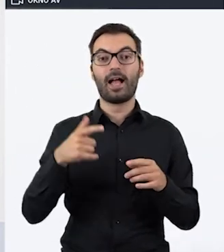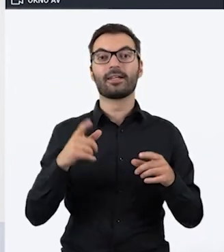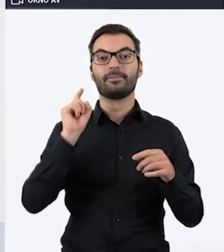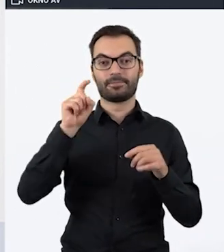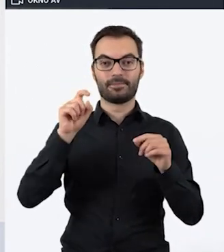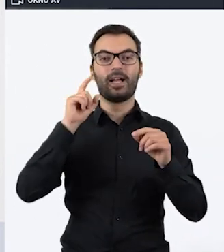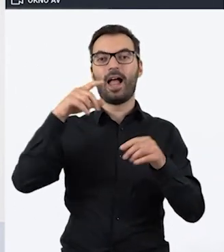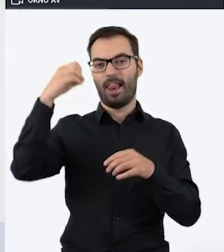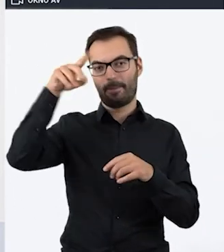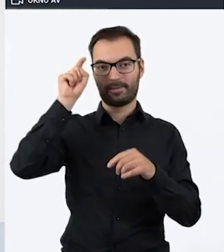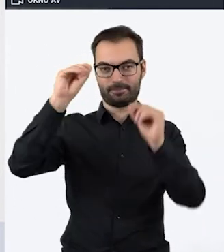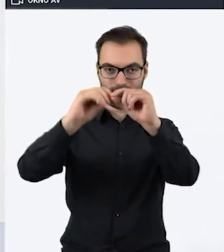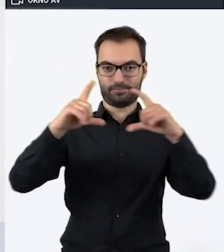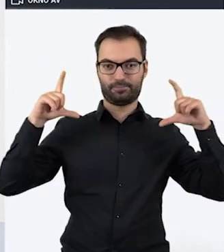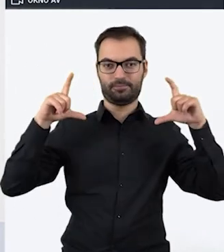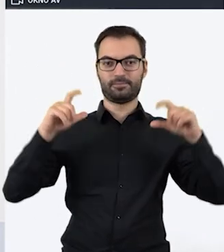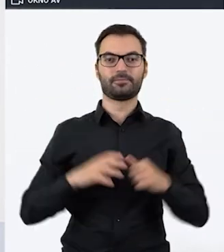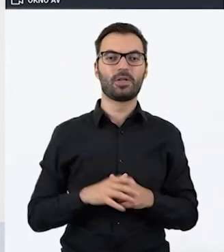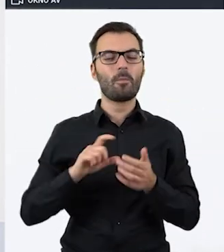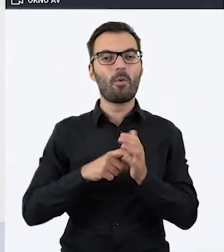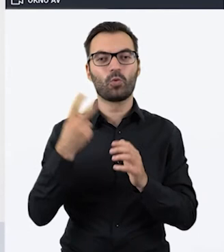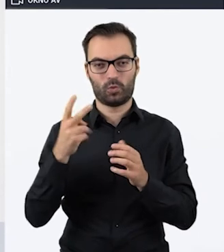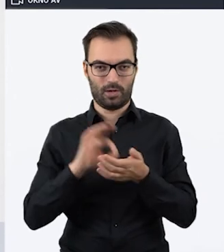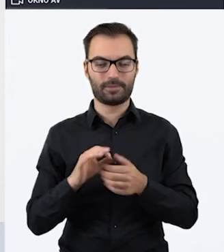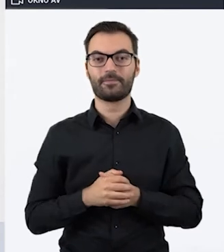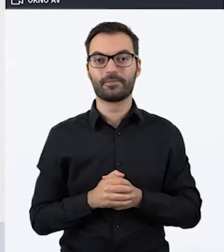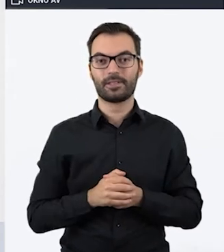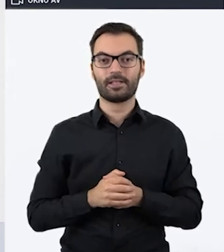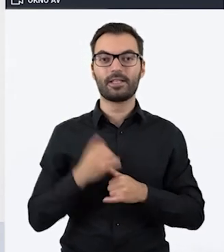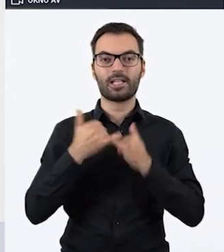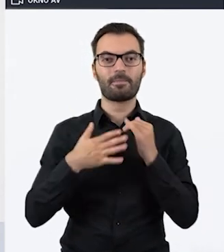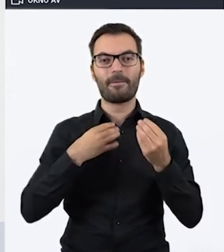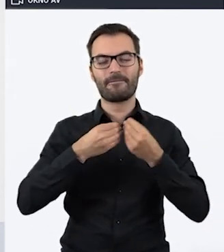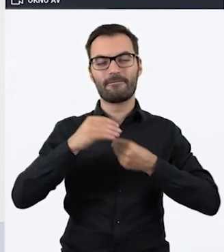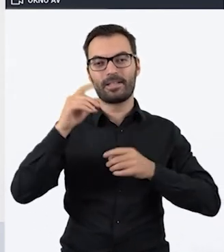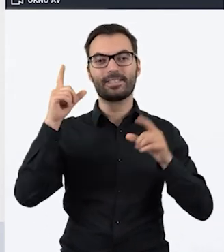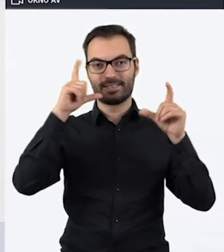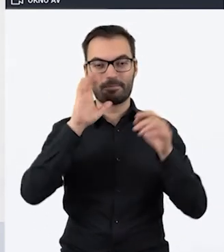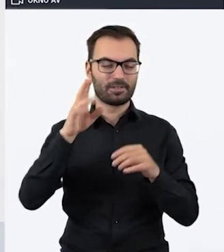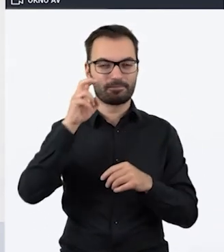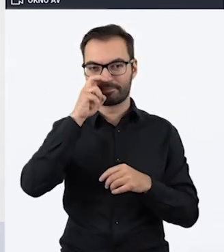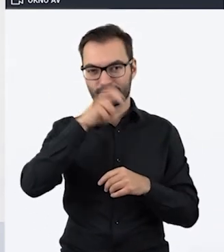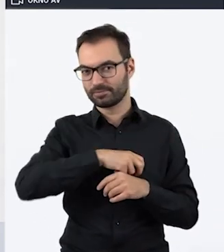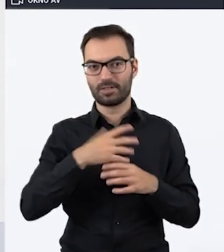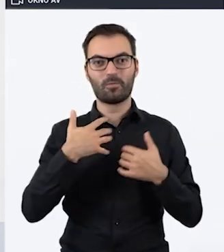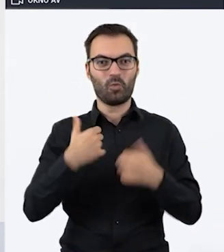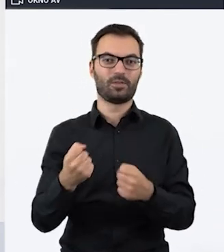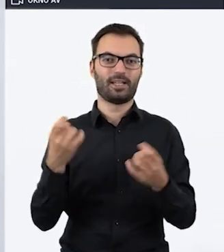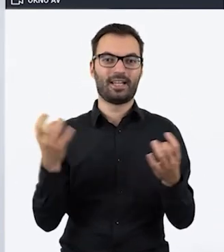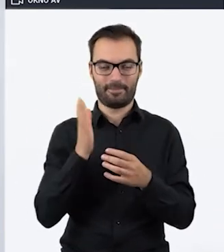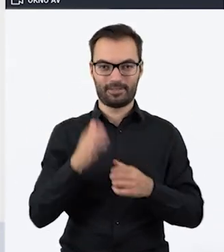kliknięciu na lampę w pokoju numer 2. Im więcej takich zdjęć, tym ciekawsza, bardziej wciągająca jest